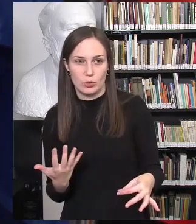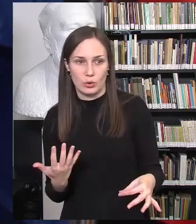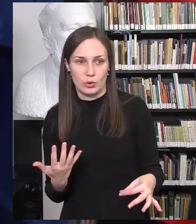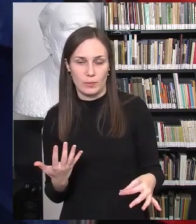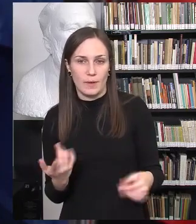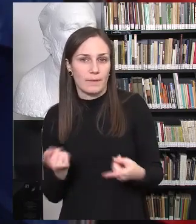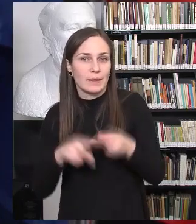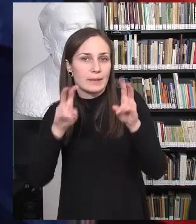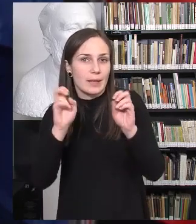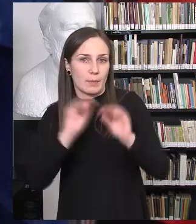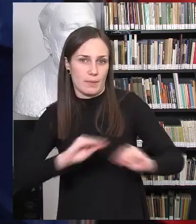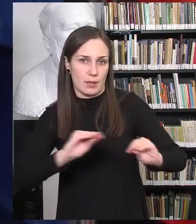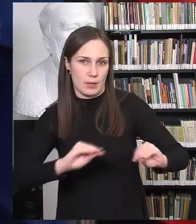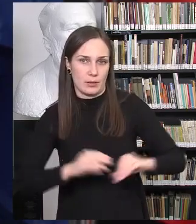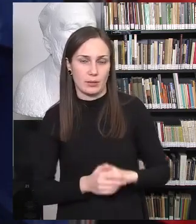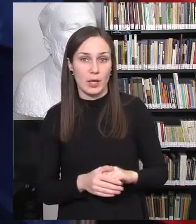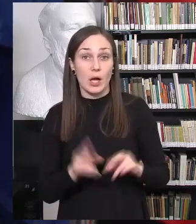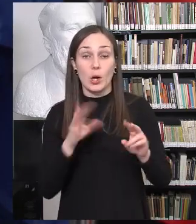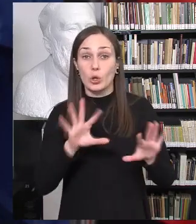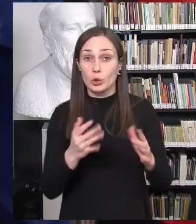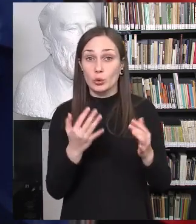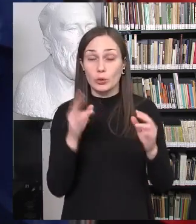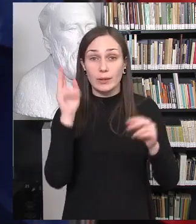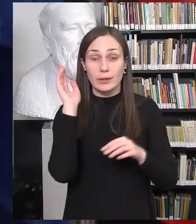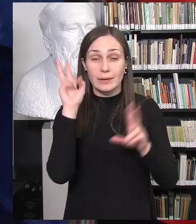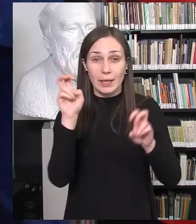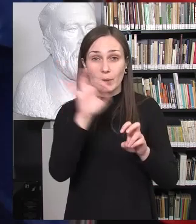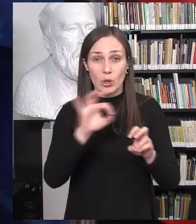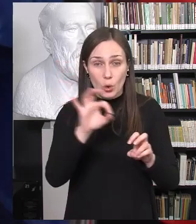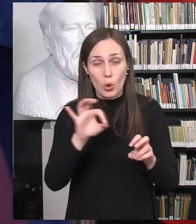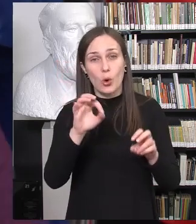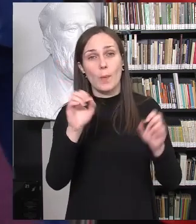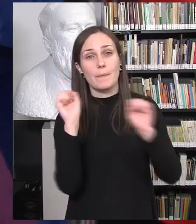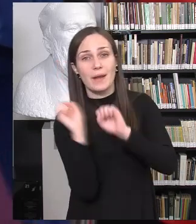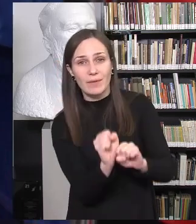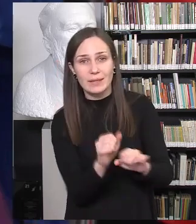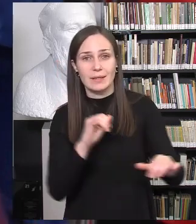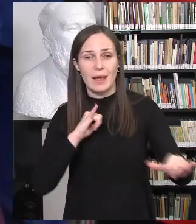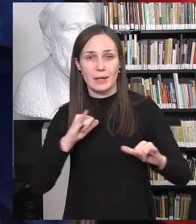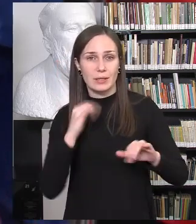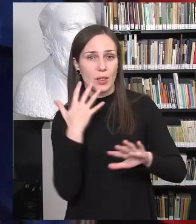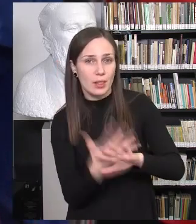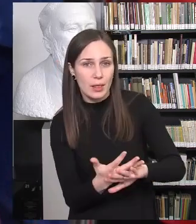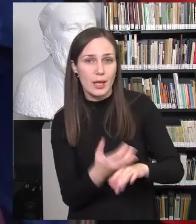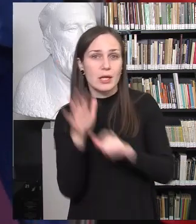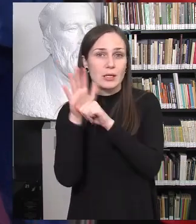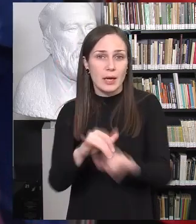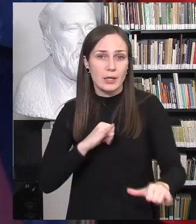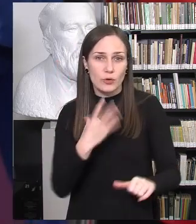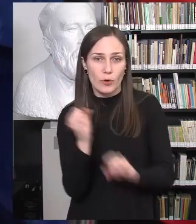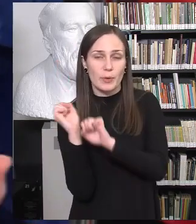temom kalbėti. Ir tada, jeigu mes kalbam apie prevenciją, netinkamo elgesio, patyčių prevenciją, žeminančio elgesio prevenciją,